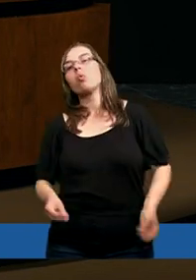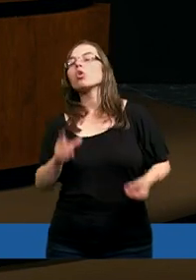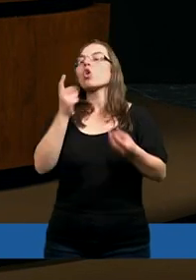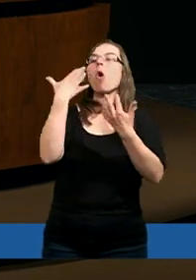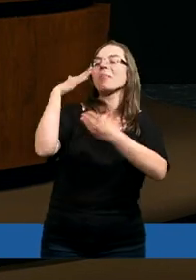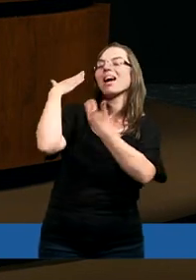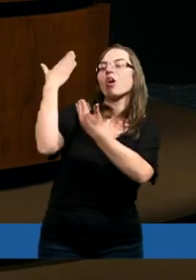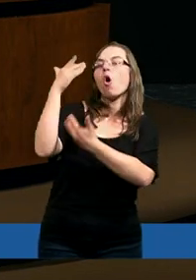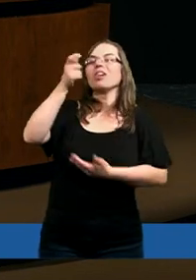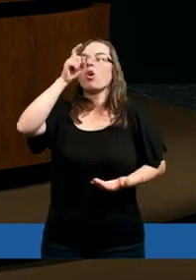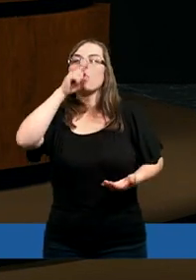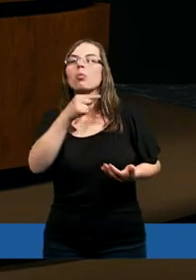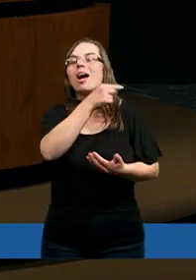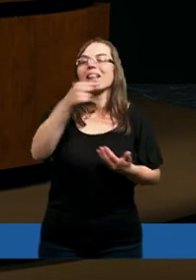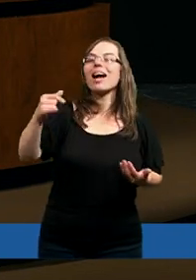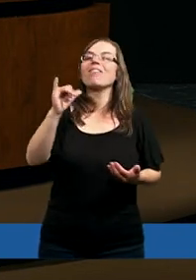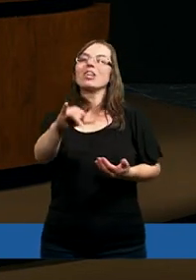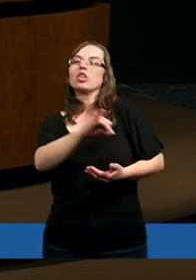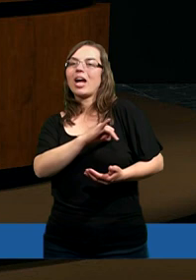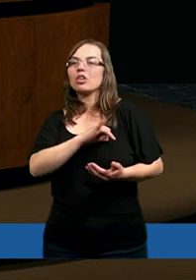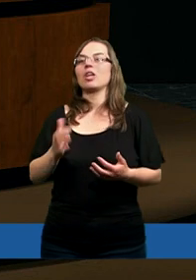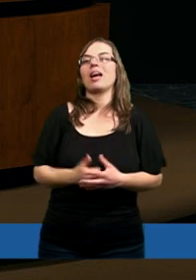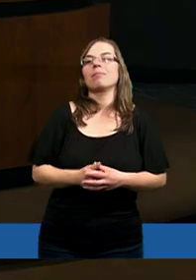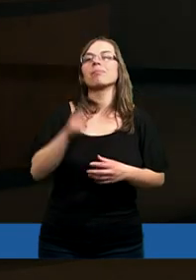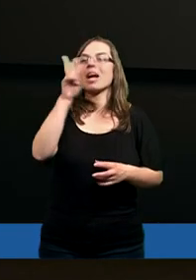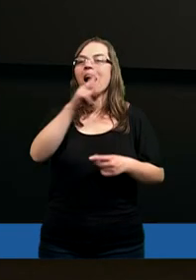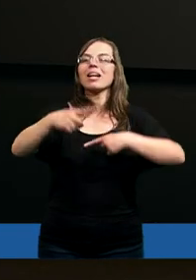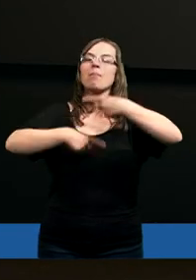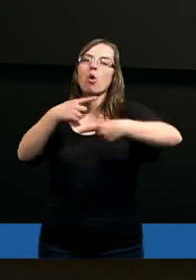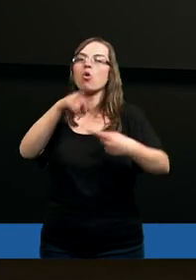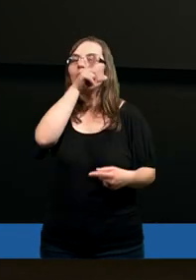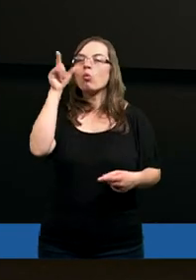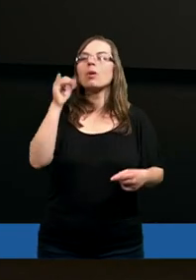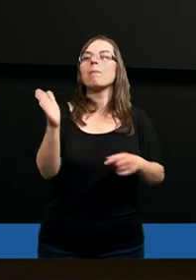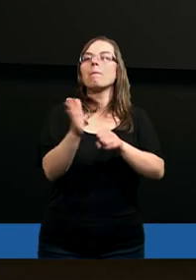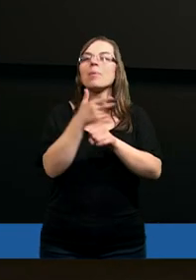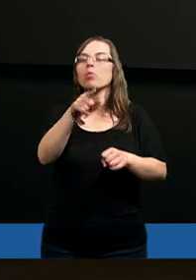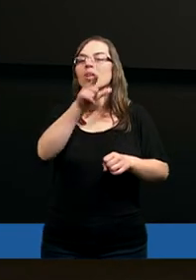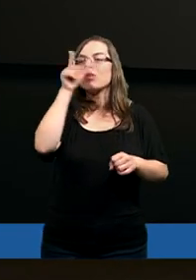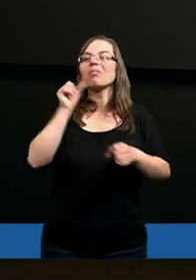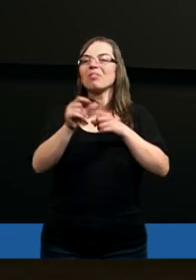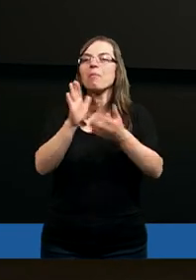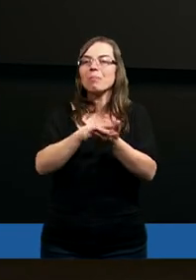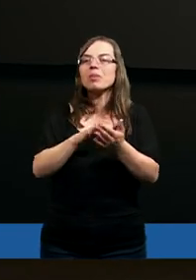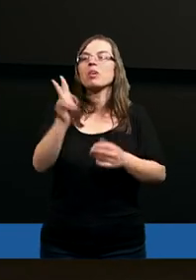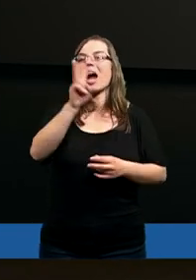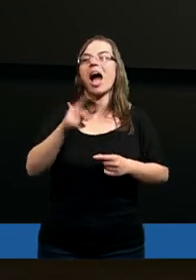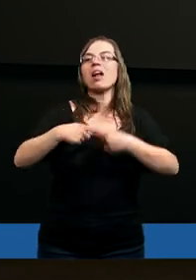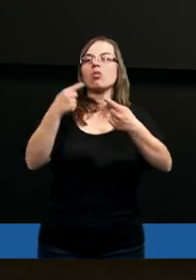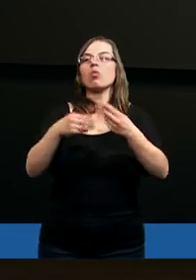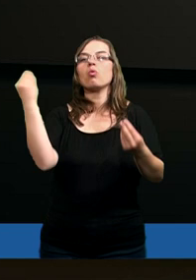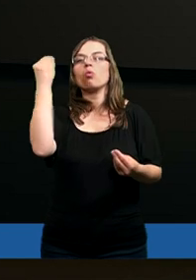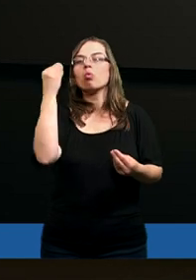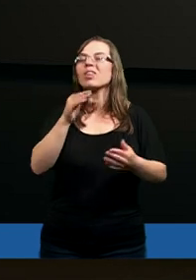niegodne i co jest grzechem. I tak każde pokolenie ludzi, mimo tego, że te słowa są w Biblii, każde